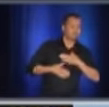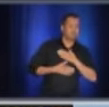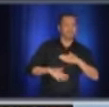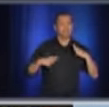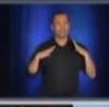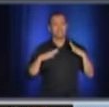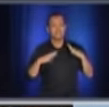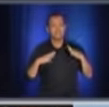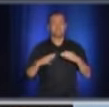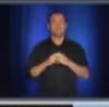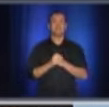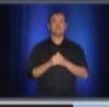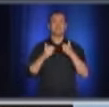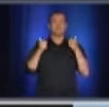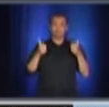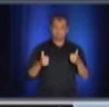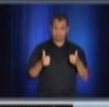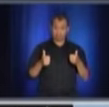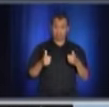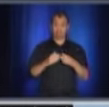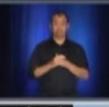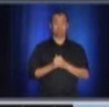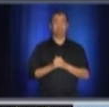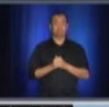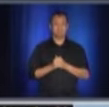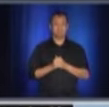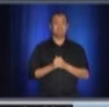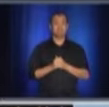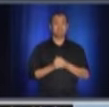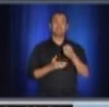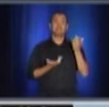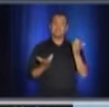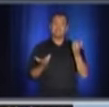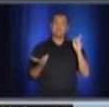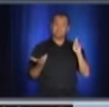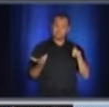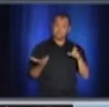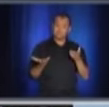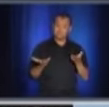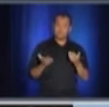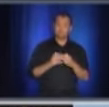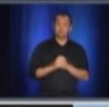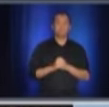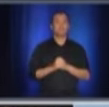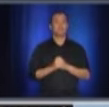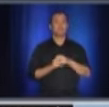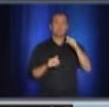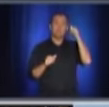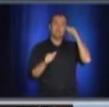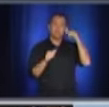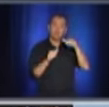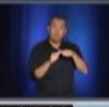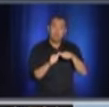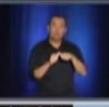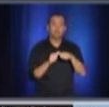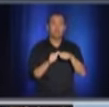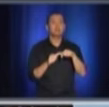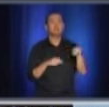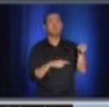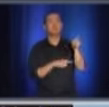pour eux-mêmes et pour leur famille. C'est très bien et c'est bien mérité. Mais permettez-moi